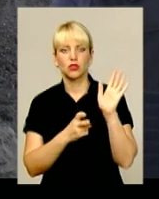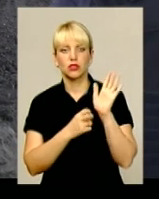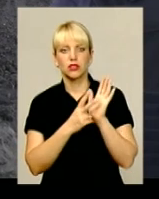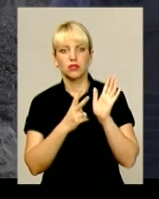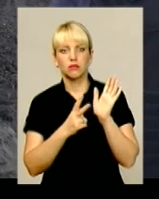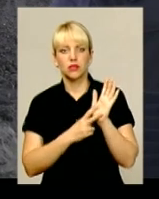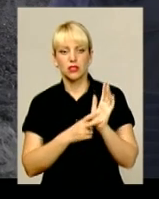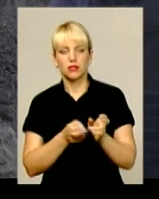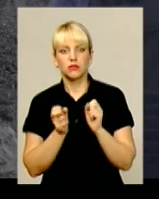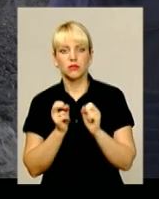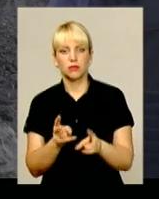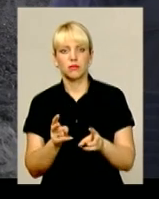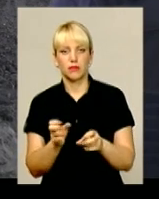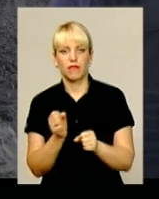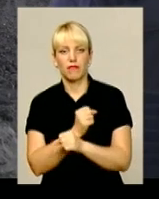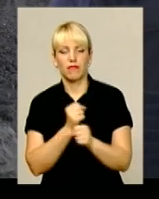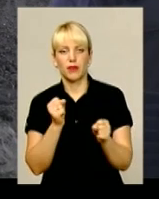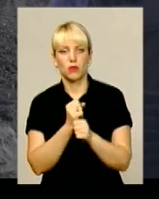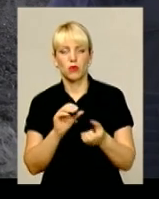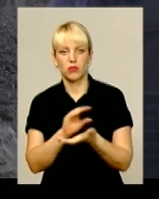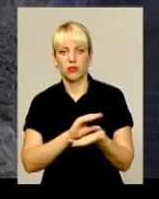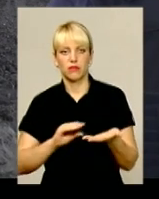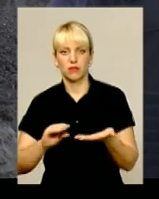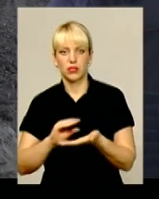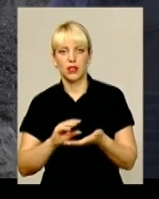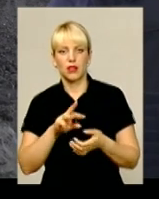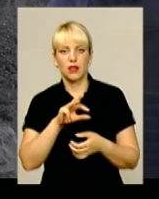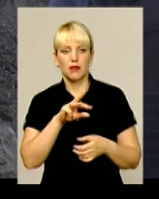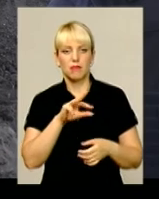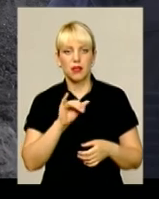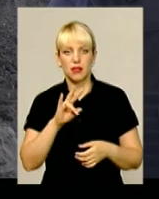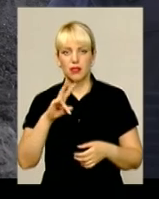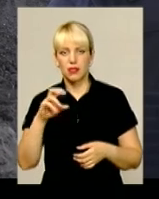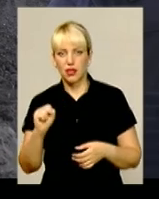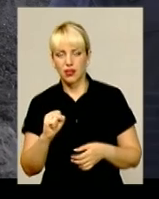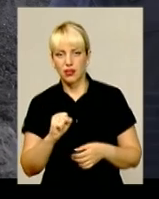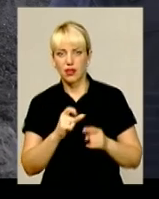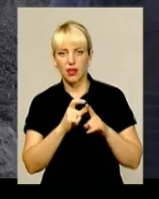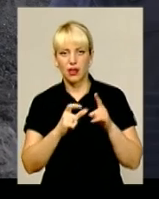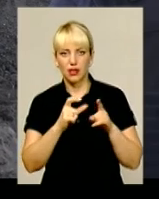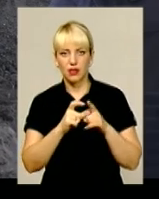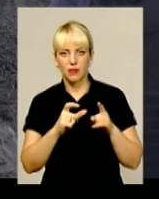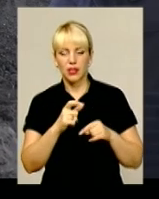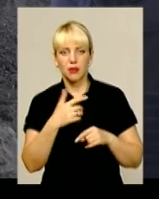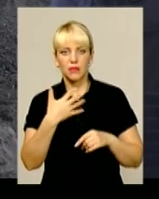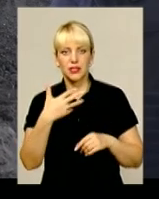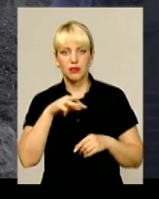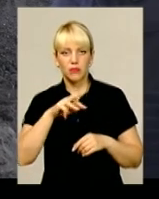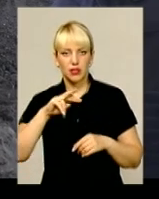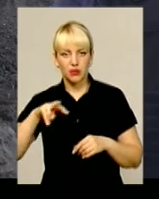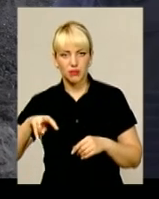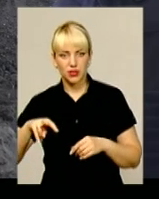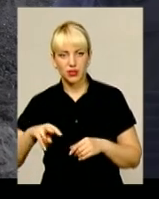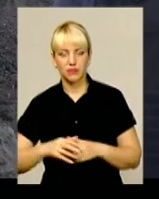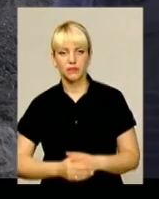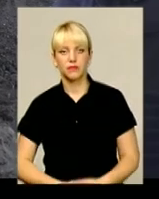предметів. А це? А це саме мінометні міни калібру 51 міліметрів та підрівники до